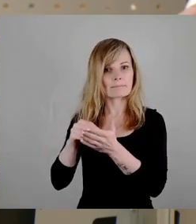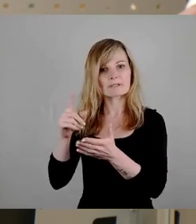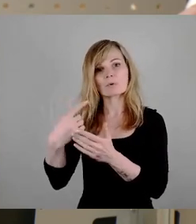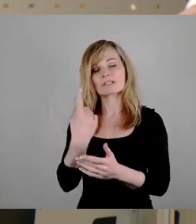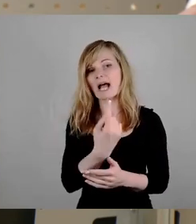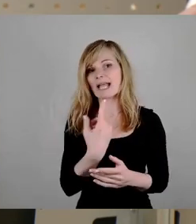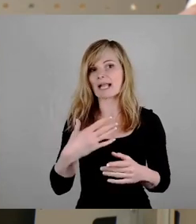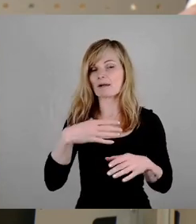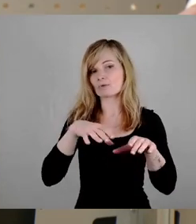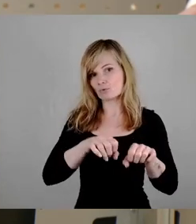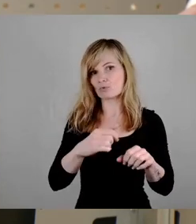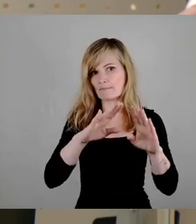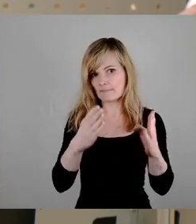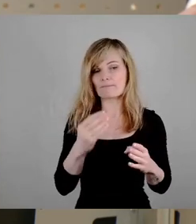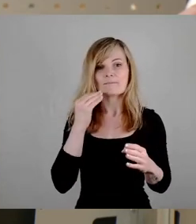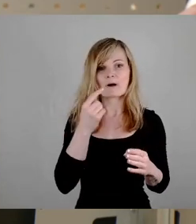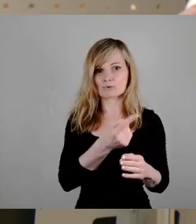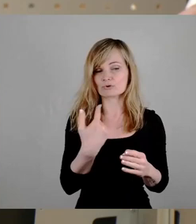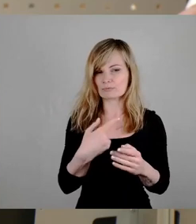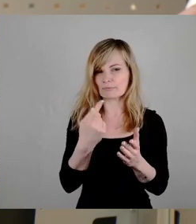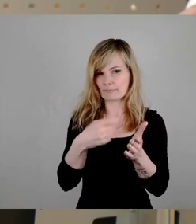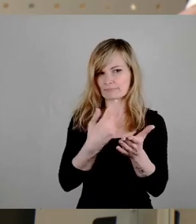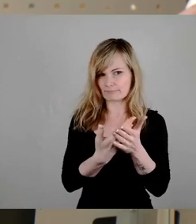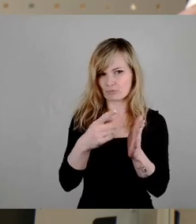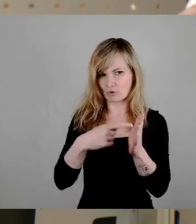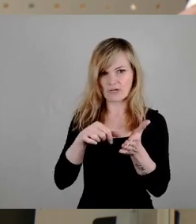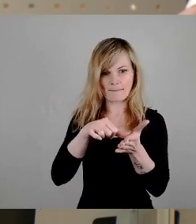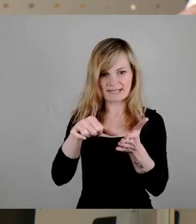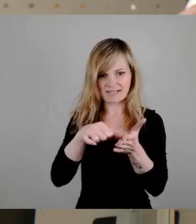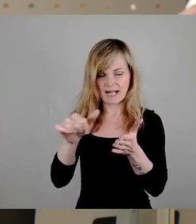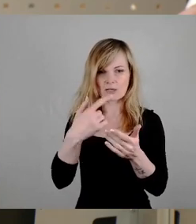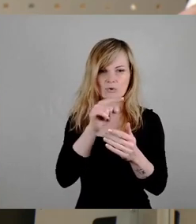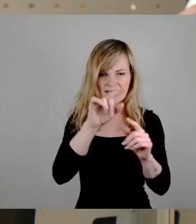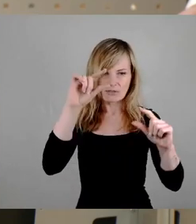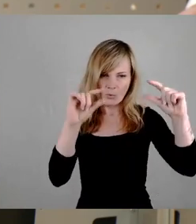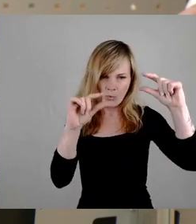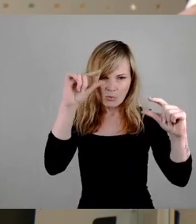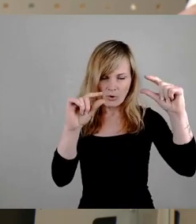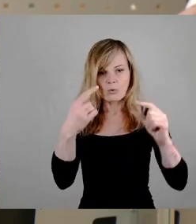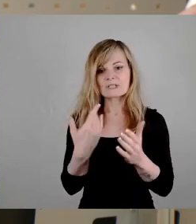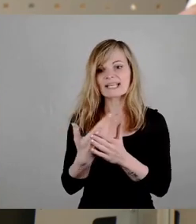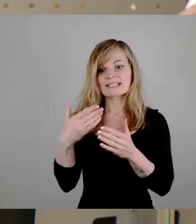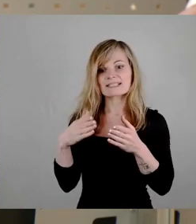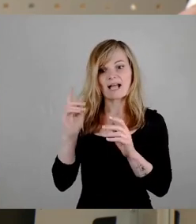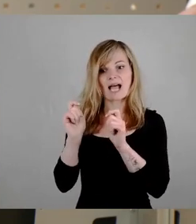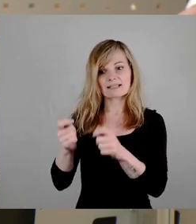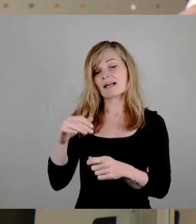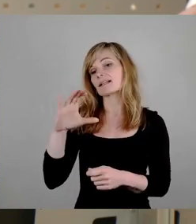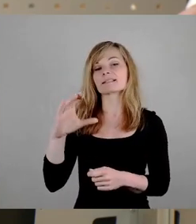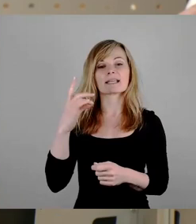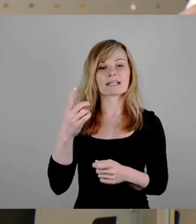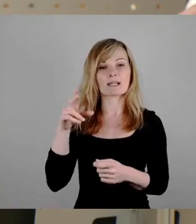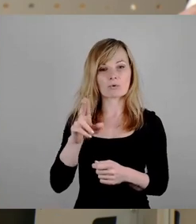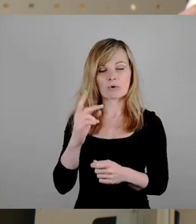das kann man sozusagen hoch- und runterdrehen. Und der Antrag der CDU möchte jetzt, dass wir das